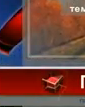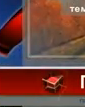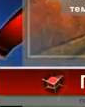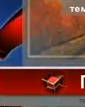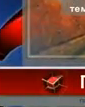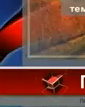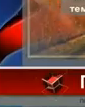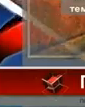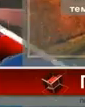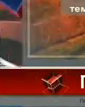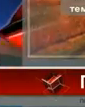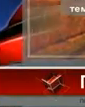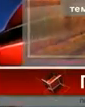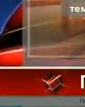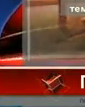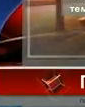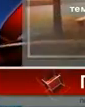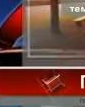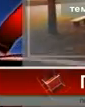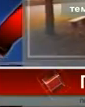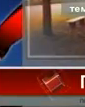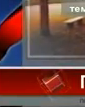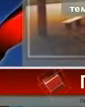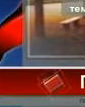температури повітря до 2-7 градусів морозу.